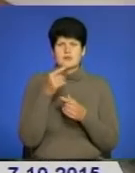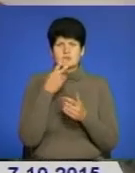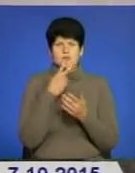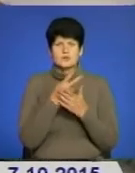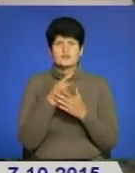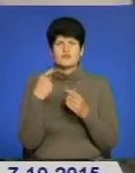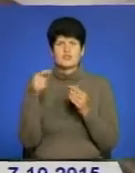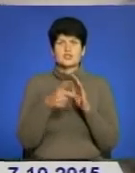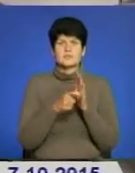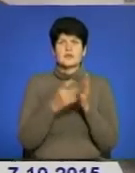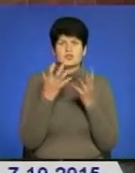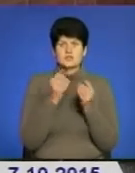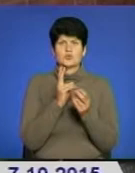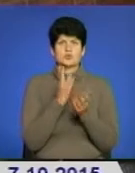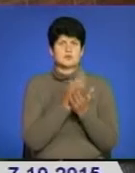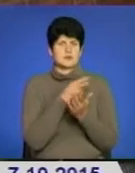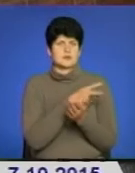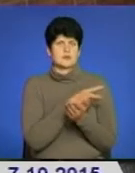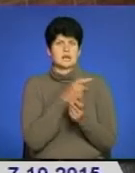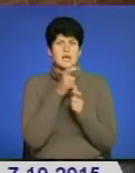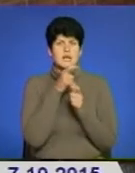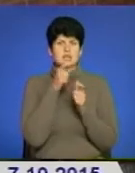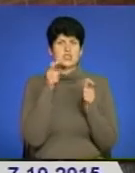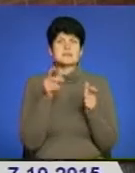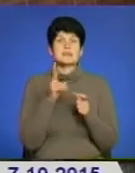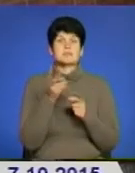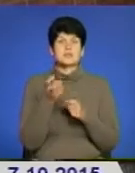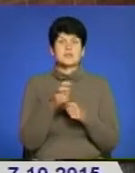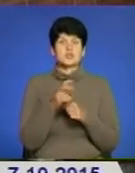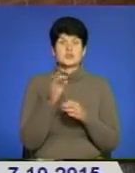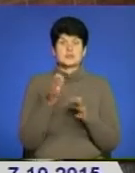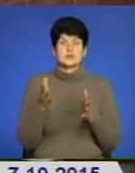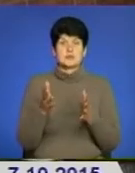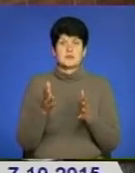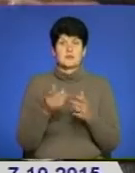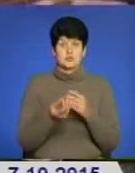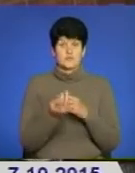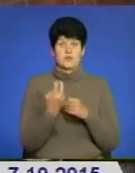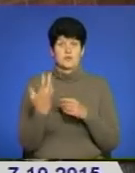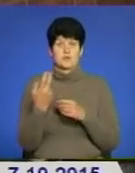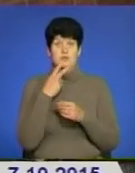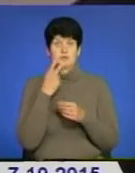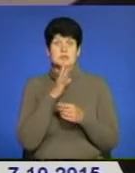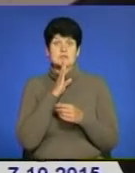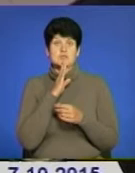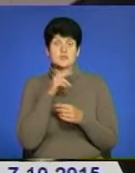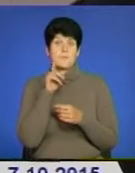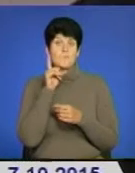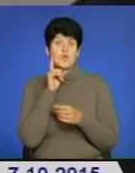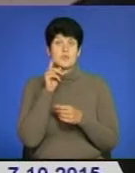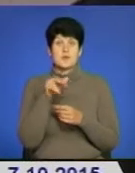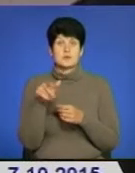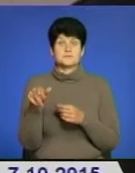в іншій кімнаті є ще хтось. Я стала кричати, кажу, з ким ти прийшла? Ні з ким. А тут виходить, ось від цього дівчина, молода.